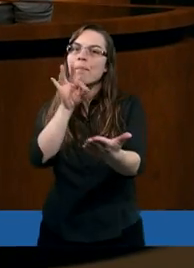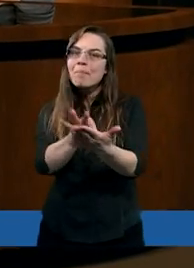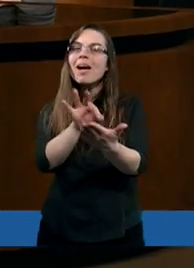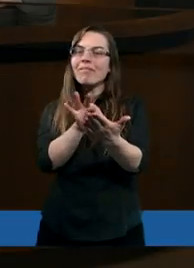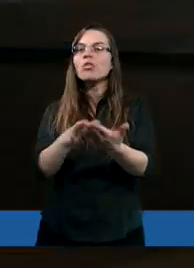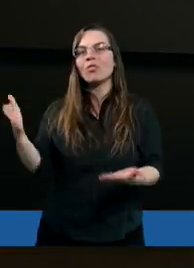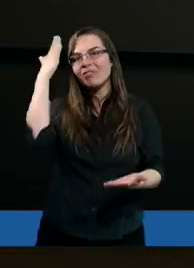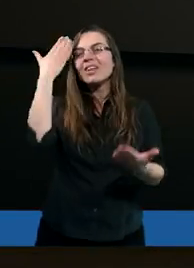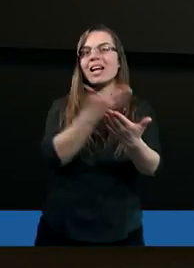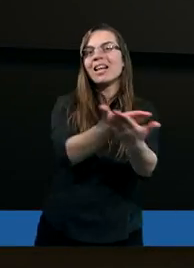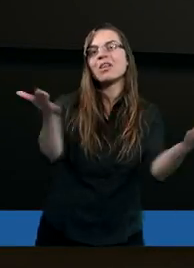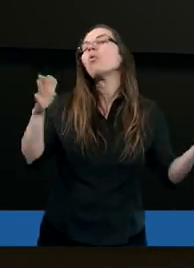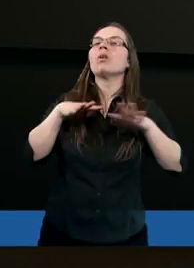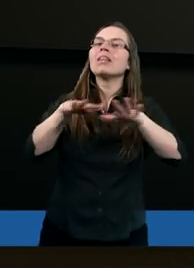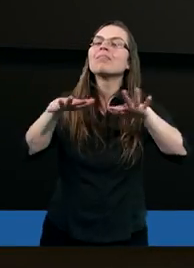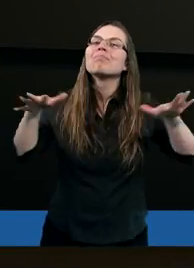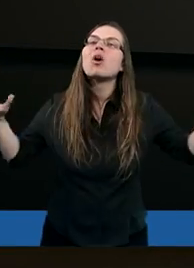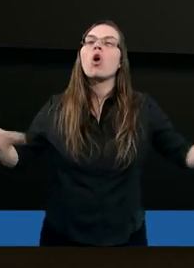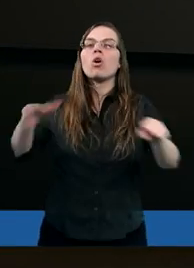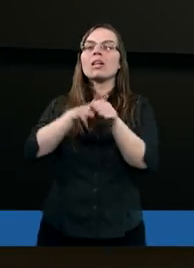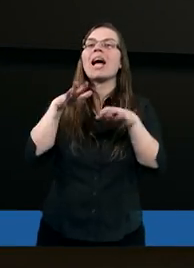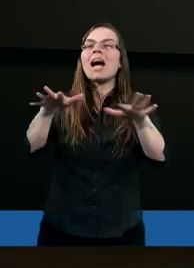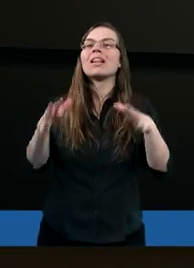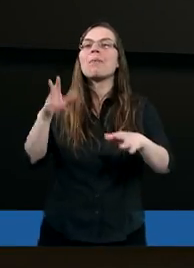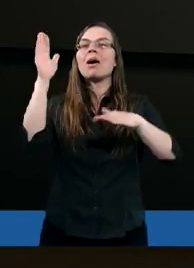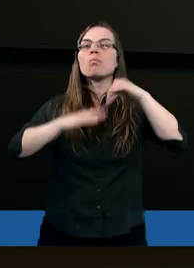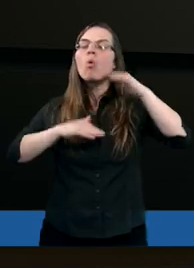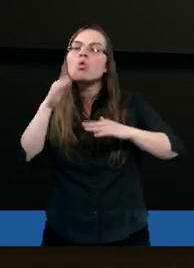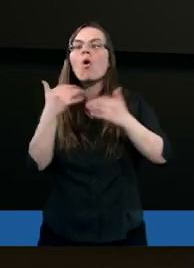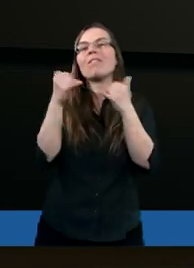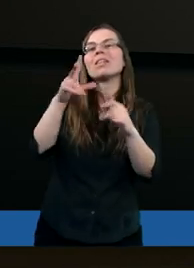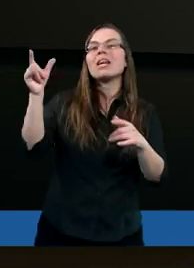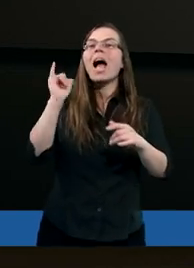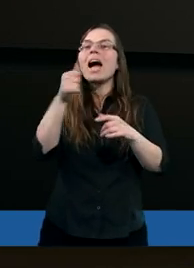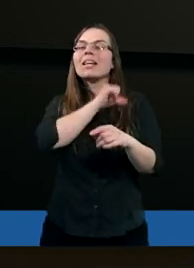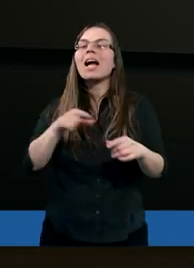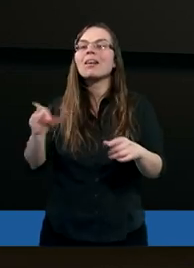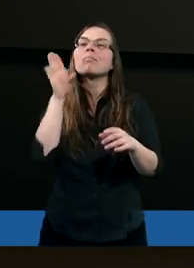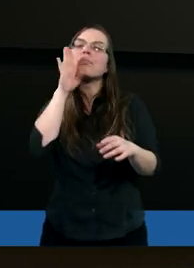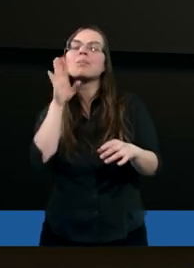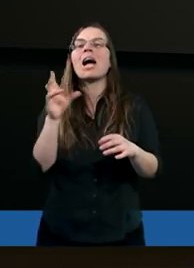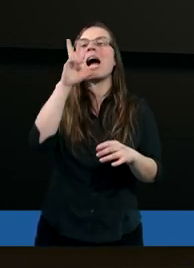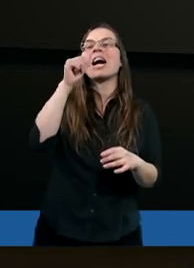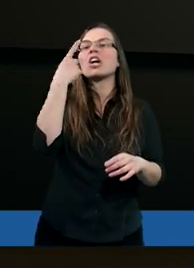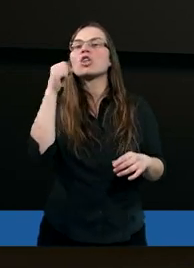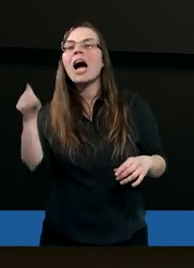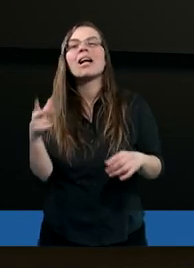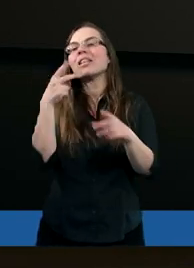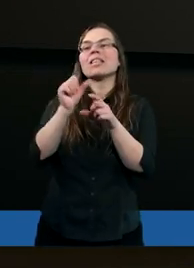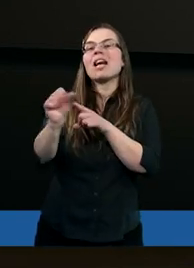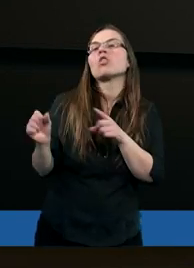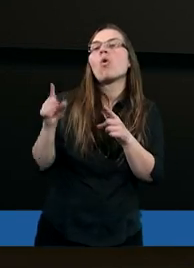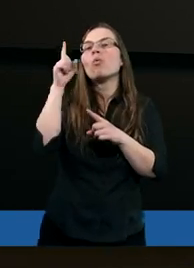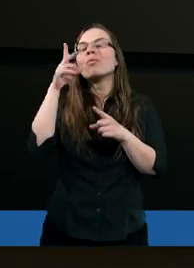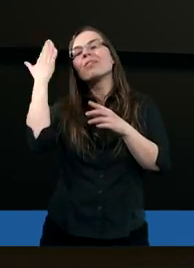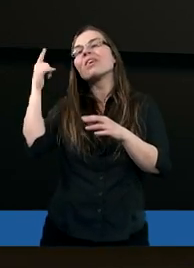wiedzą sporo na temat budowli, obserwują, jeżeli sami, tak jak Ryszard, nie są w rzemiośle.